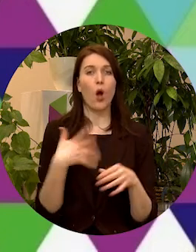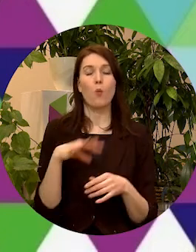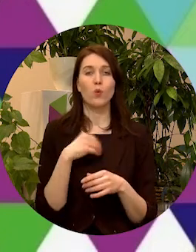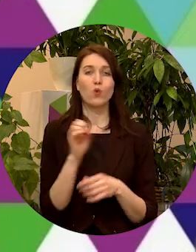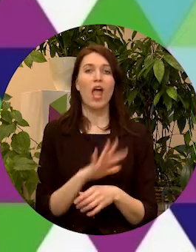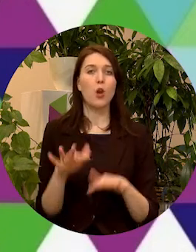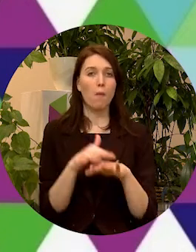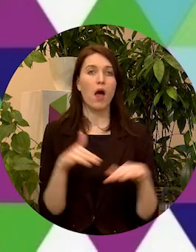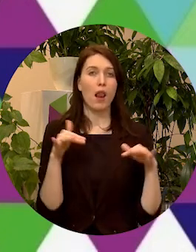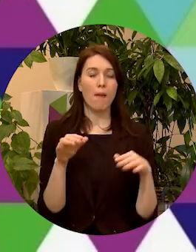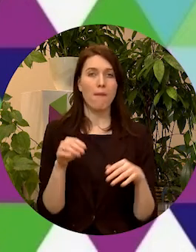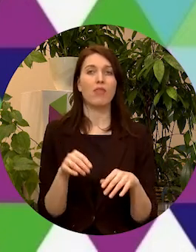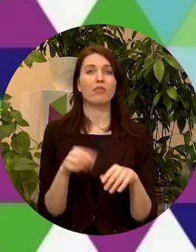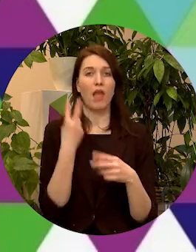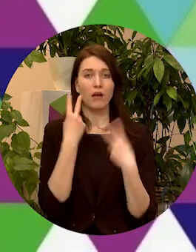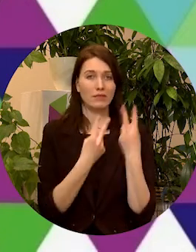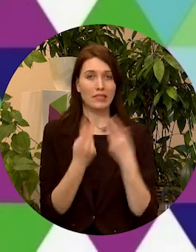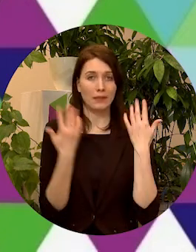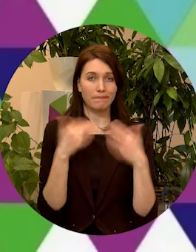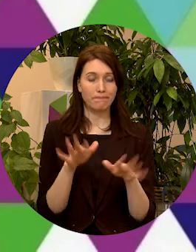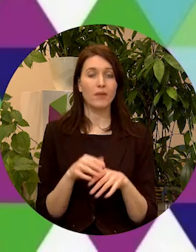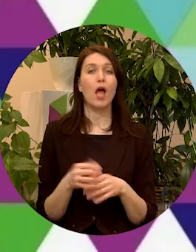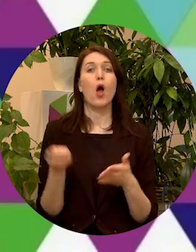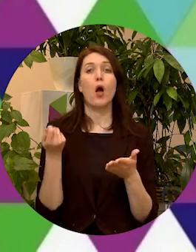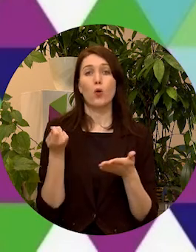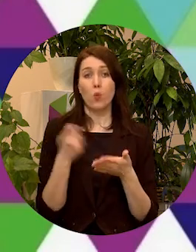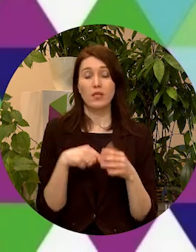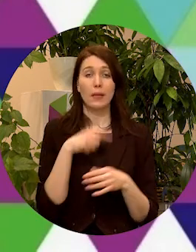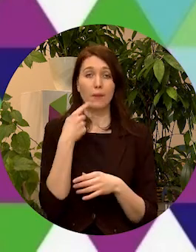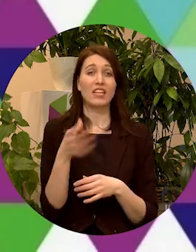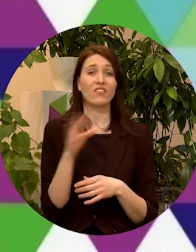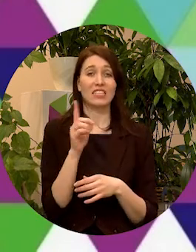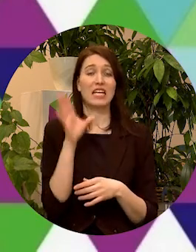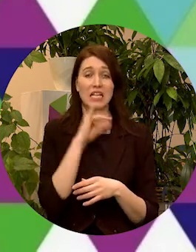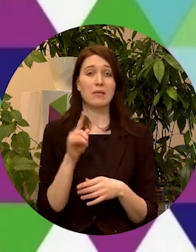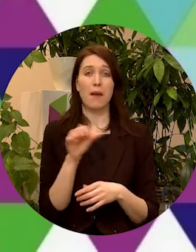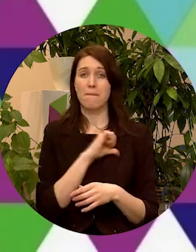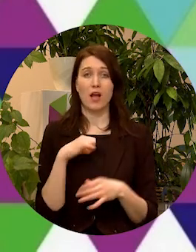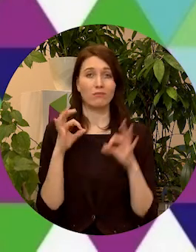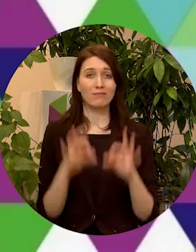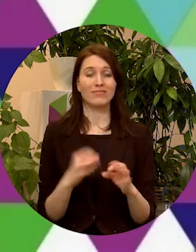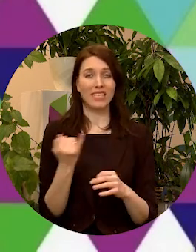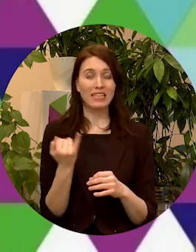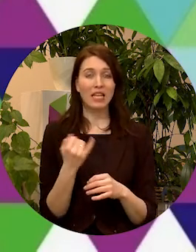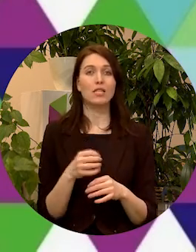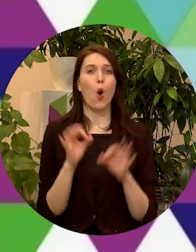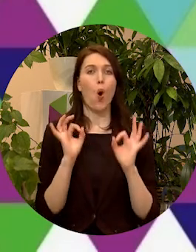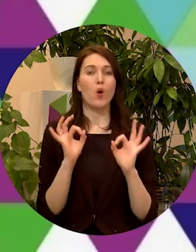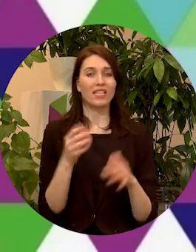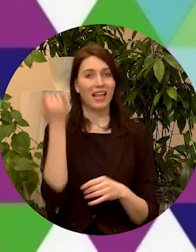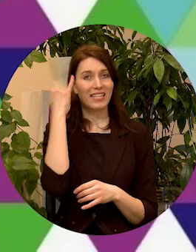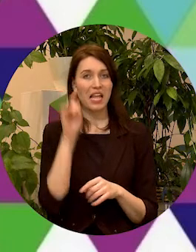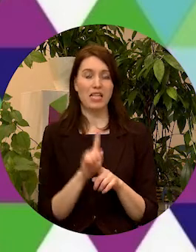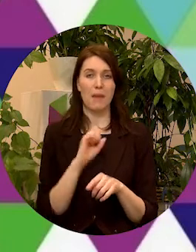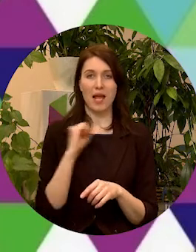parlamentāriešu valda. Tā kā noslēdzot, es gribētu teikt, ka viss ir iespējams, ja vien ir patiesa interese, orģinālas idejas un pacietība,